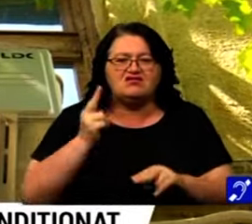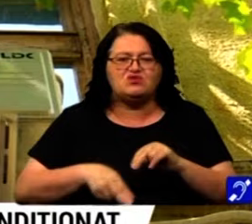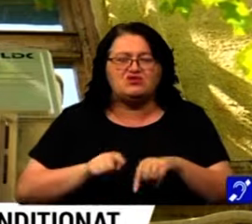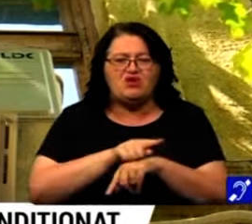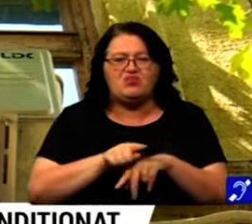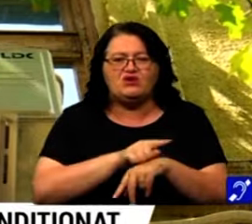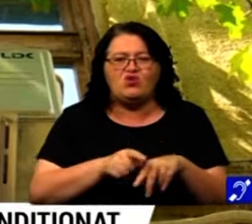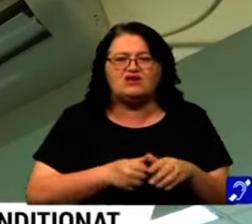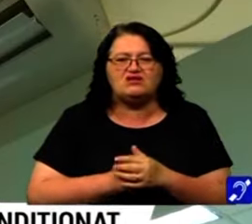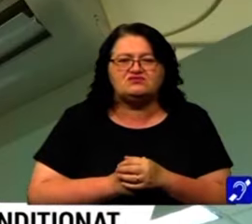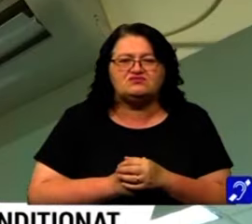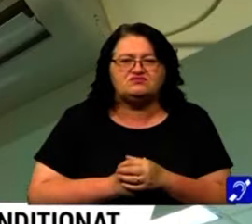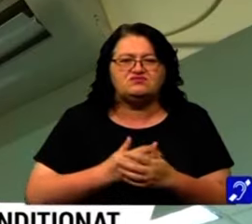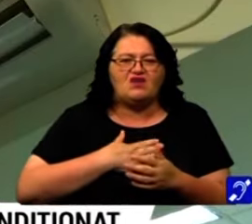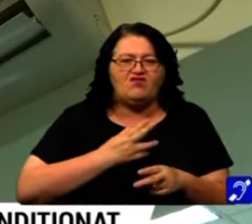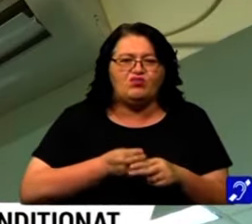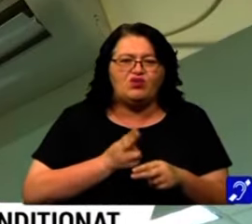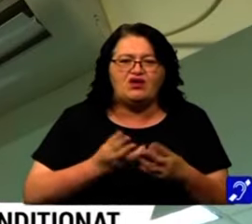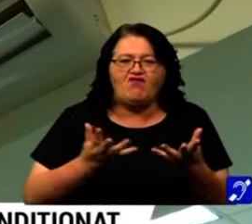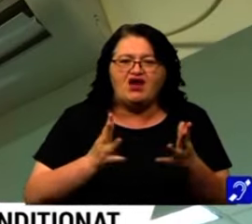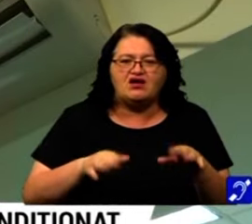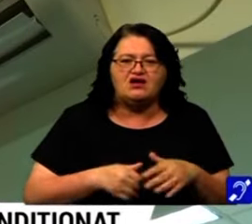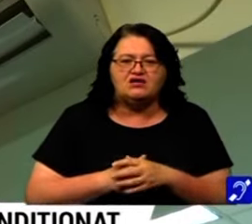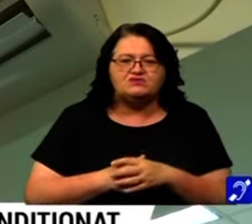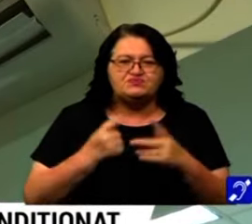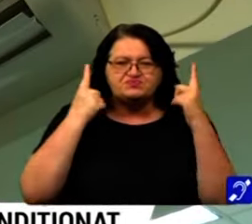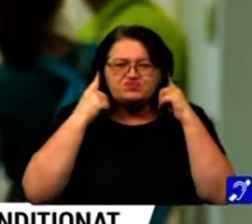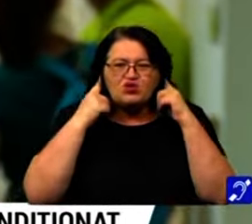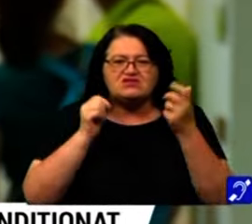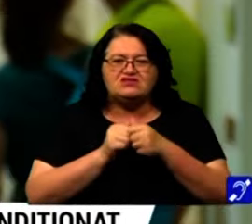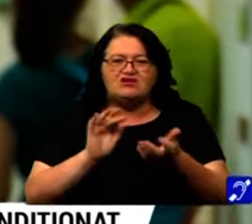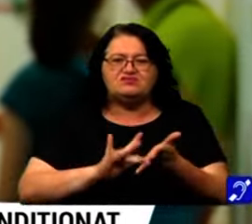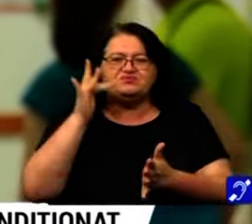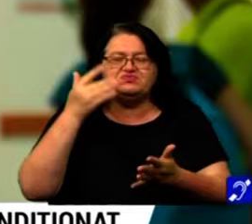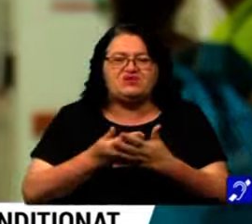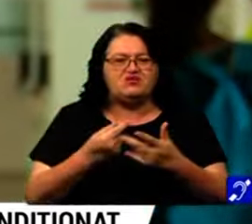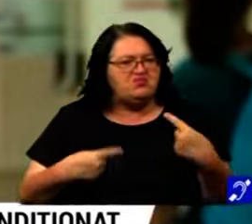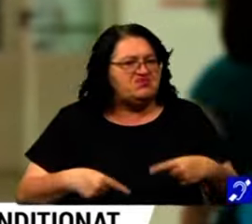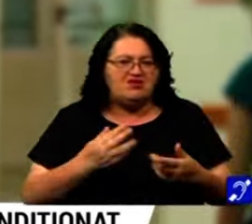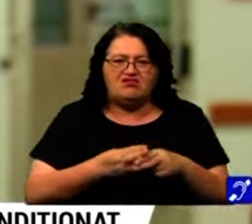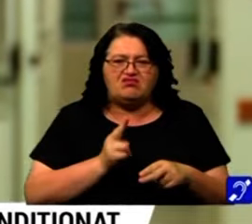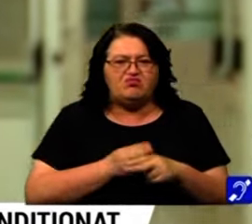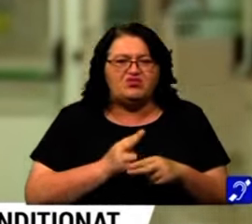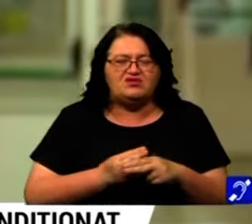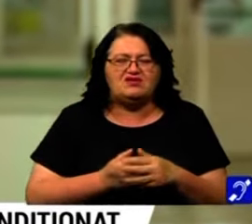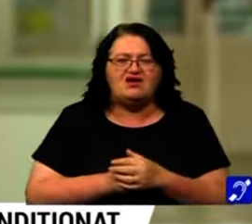ultima perioadă. Avem pacienți care au otite medii sau reacții otice în absența unei